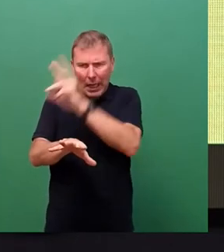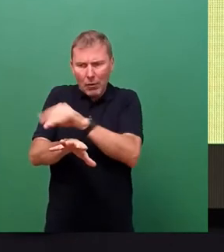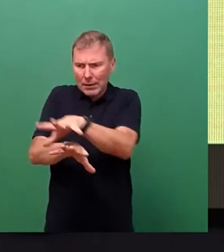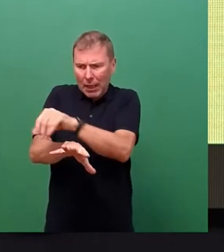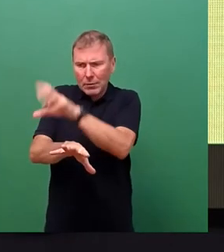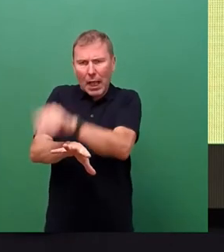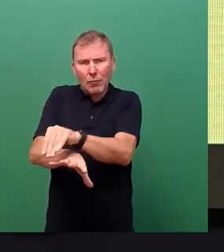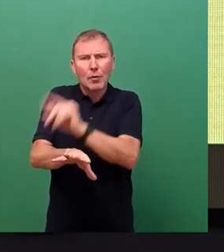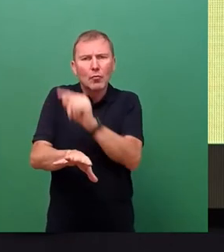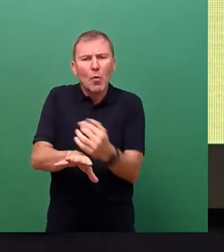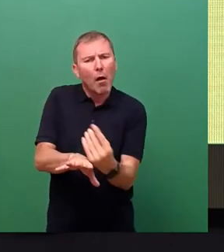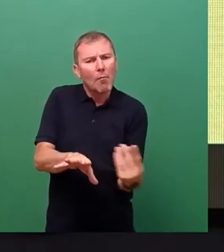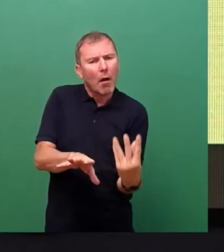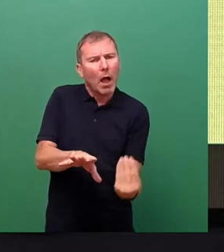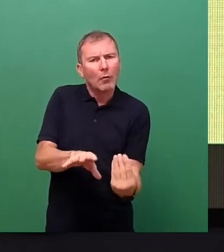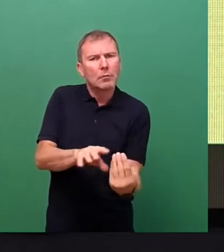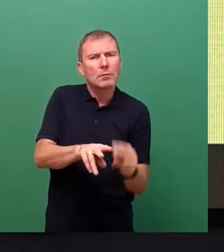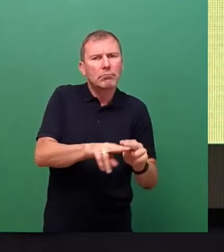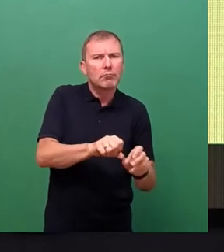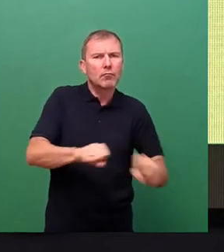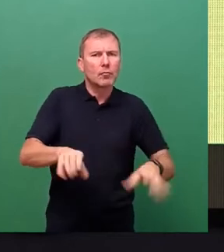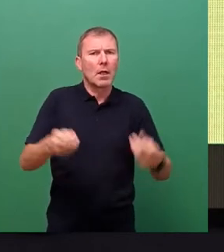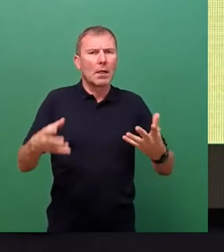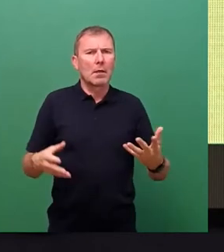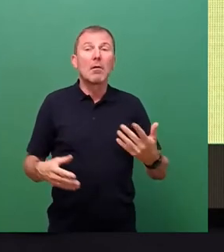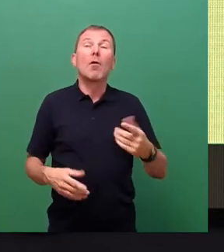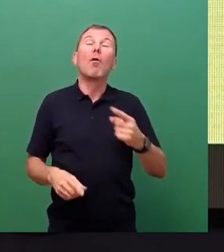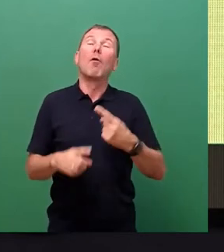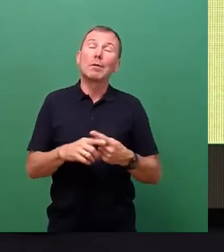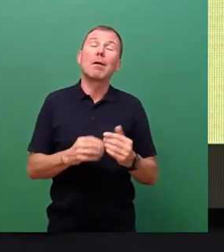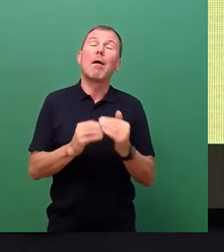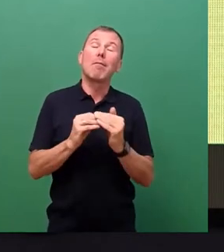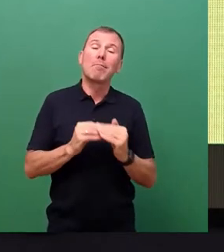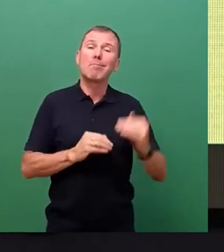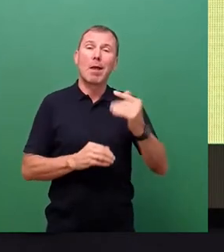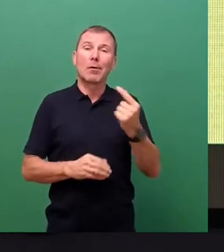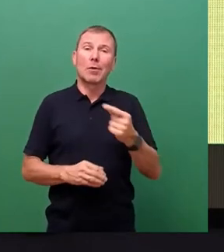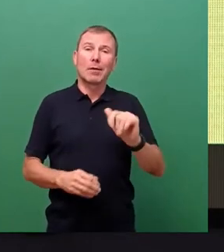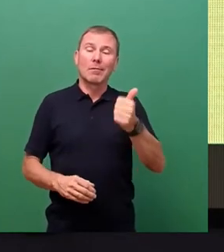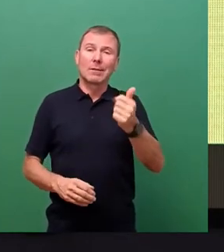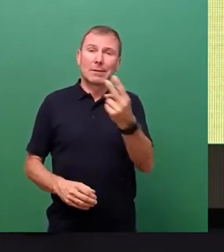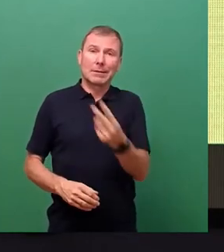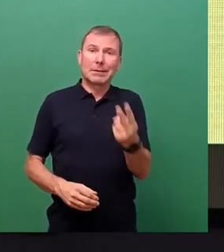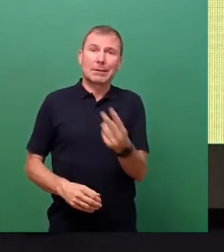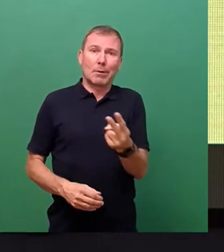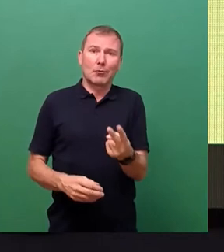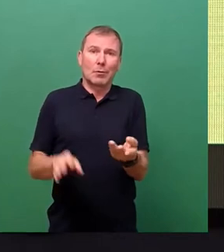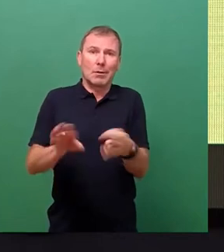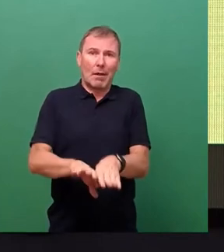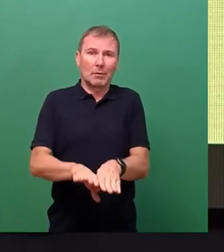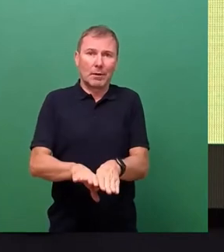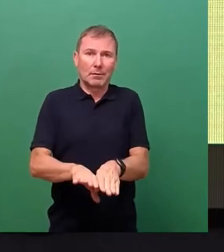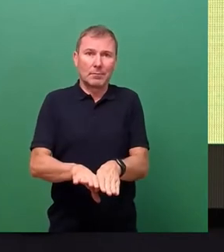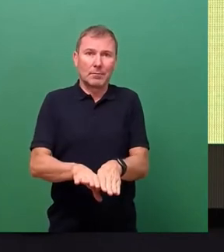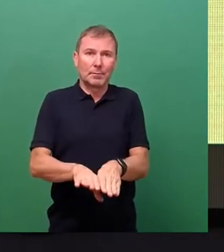dann am Ende doch für mehrere Stunden oder fast zwei Stunden ausfallen. Das ist